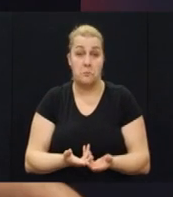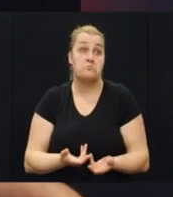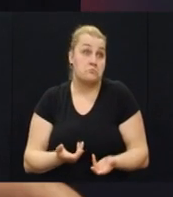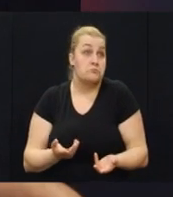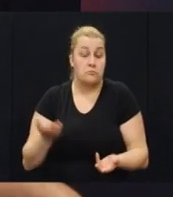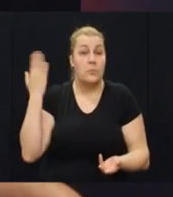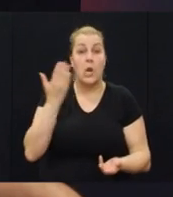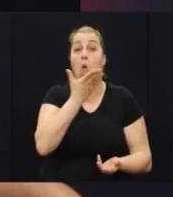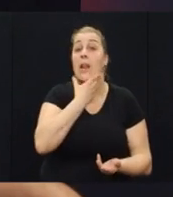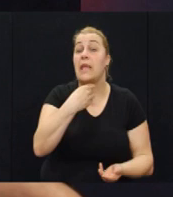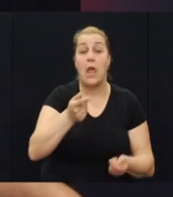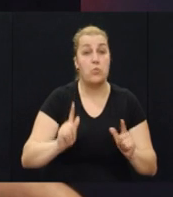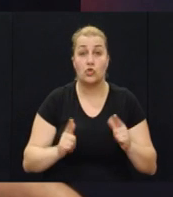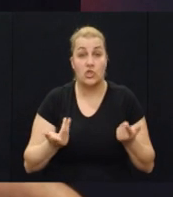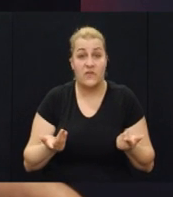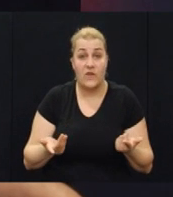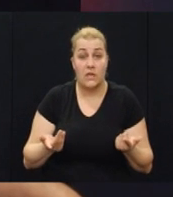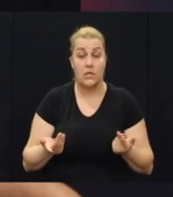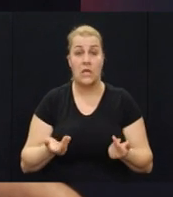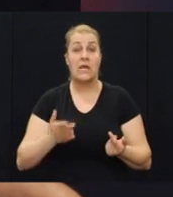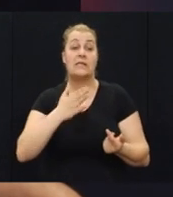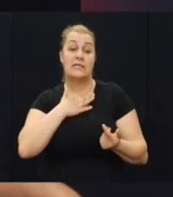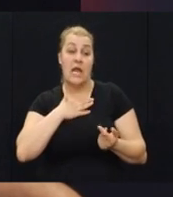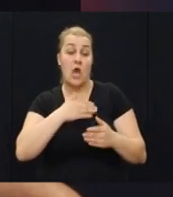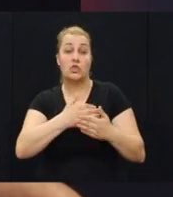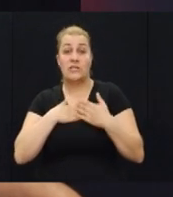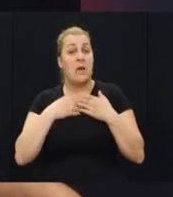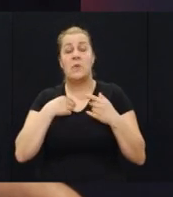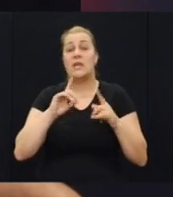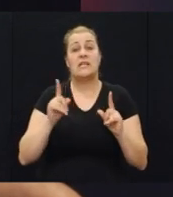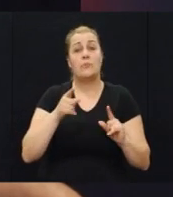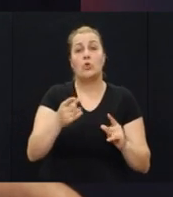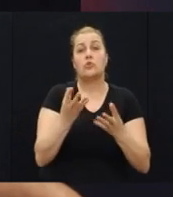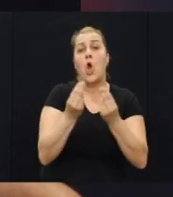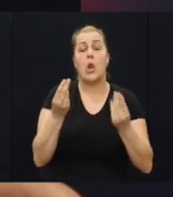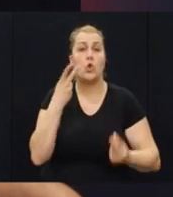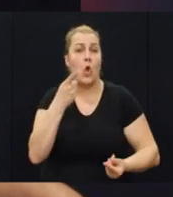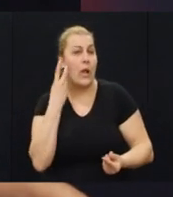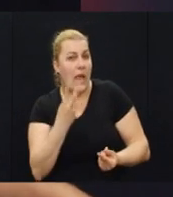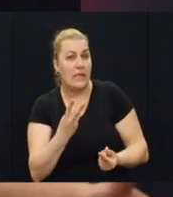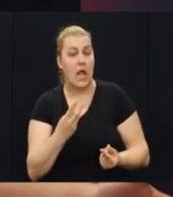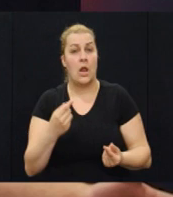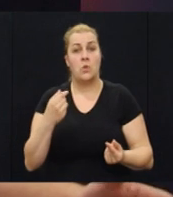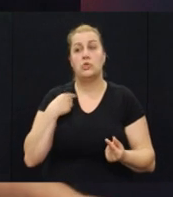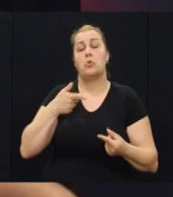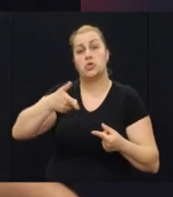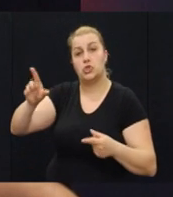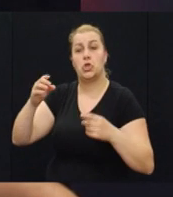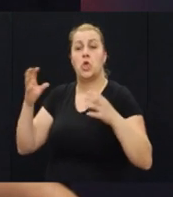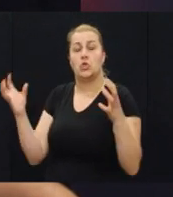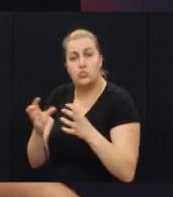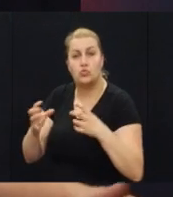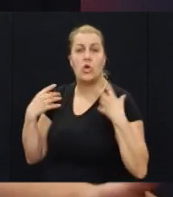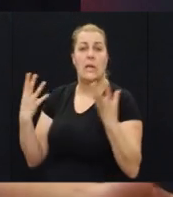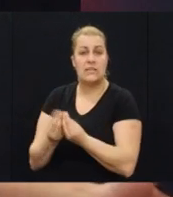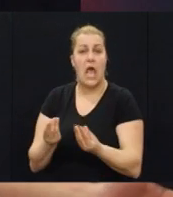Pa bilo je lijepo živjeti. To sa naše strane mi to nismo toliko gledali. Juš smo družili, smo se